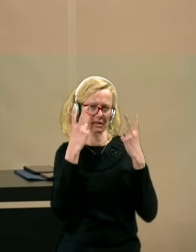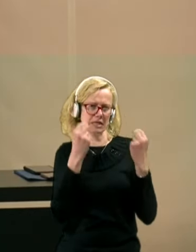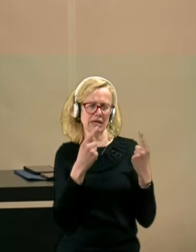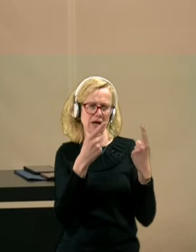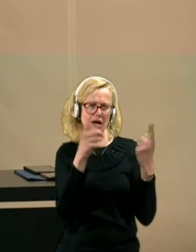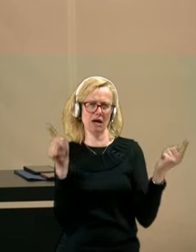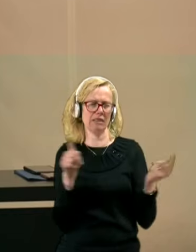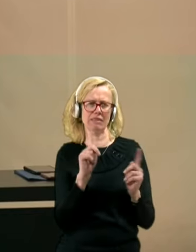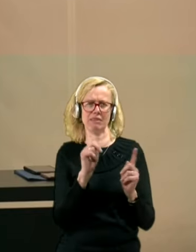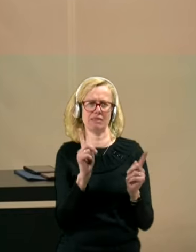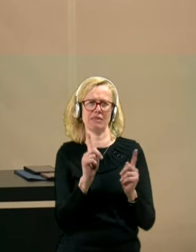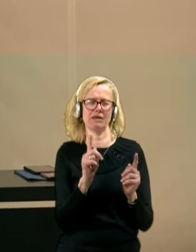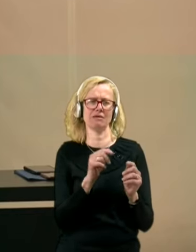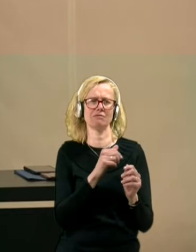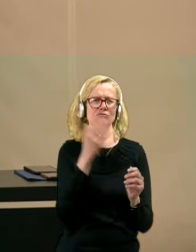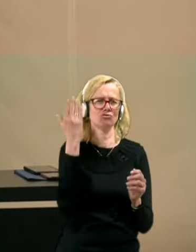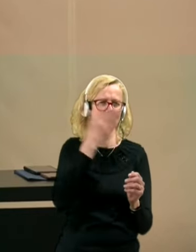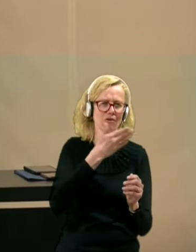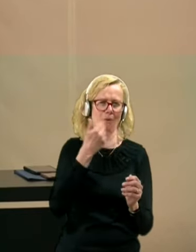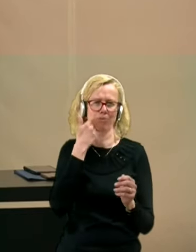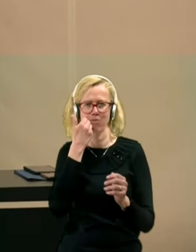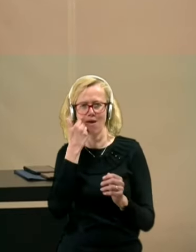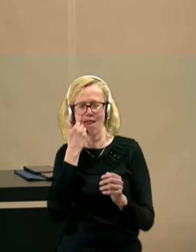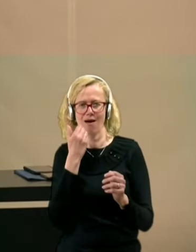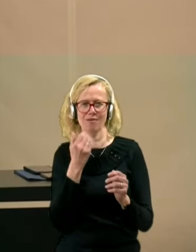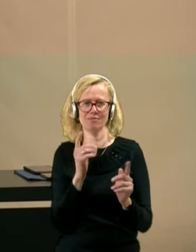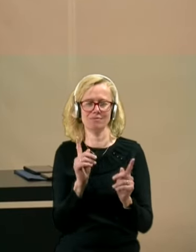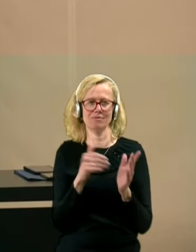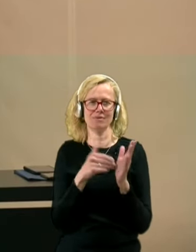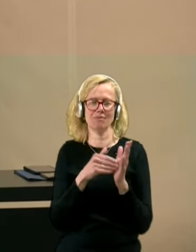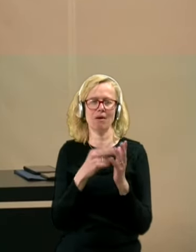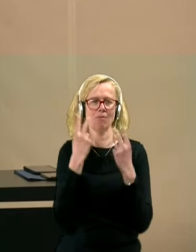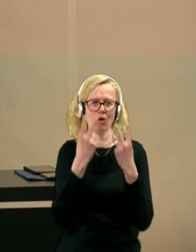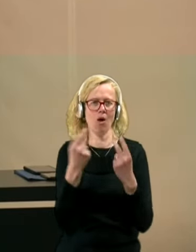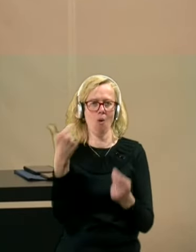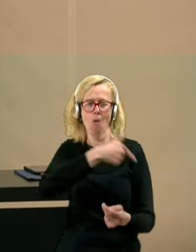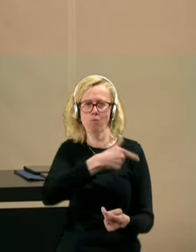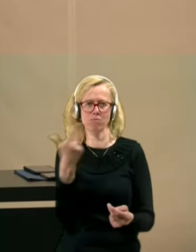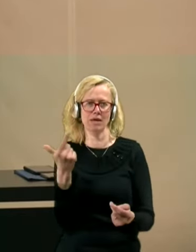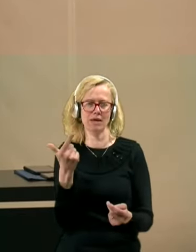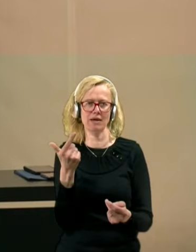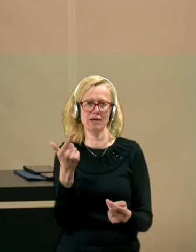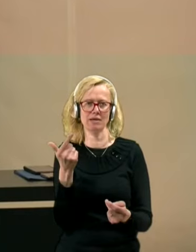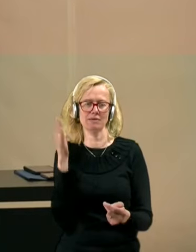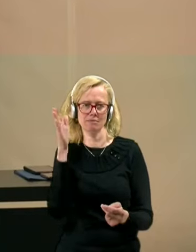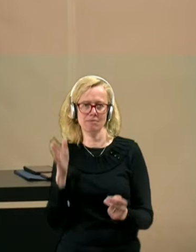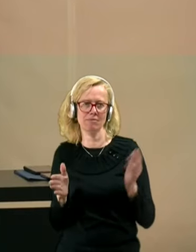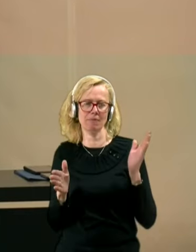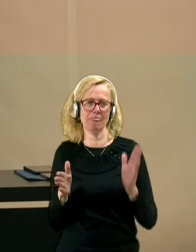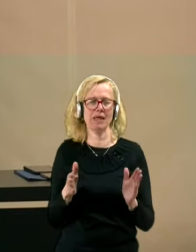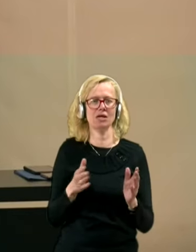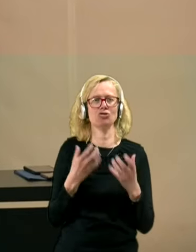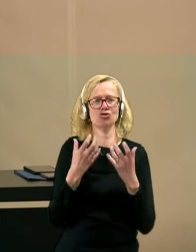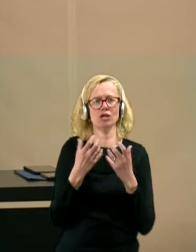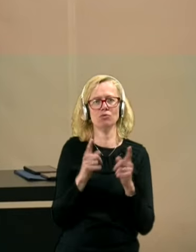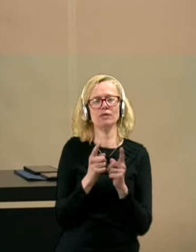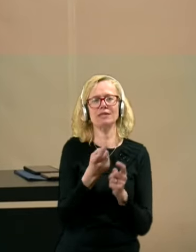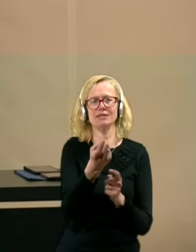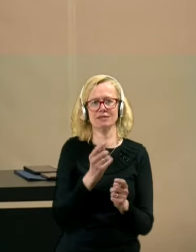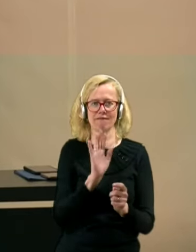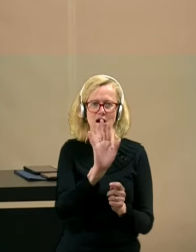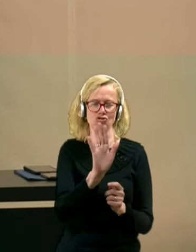da je potrebno pogledati obe plati in jaz si želim, da tudi z vaših vrst pride predstavitev